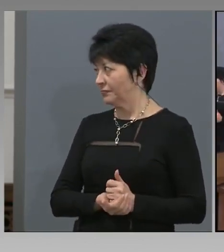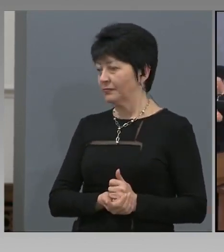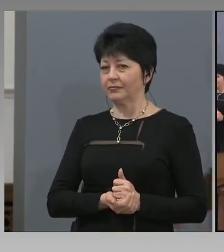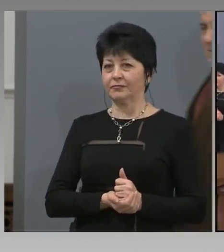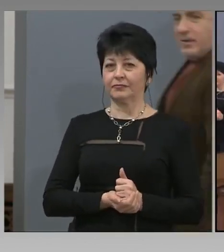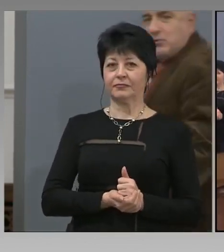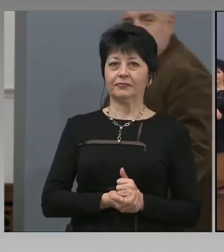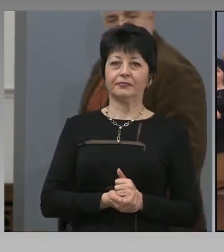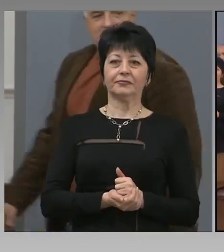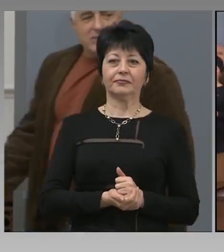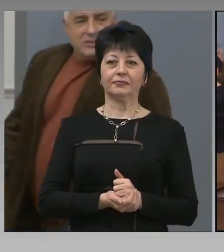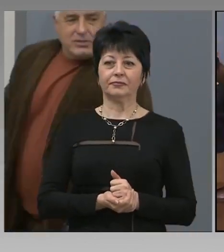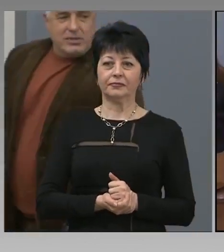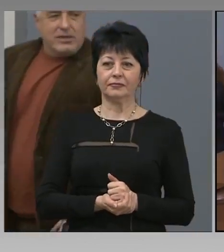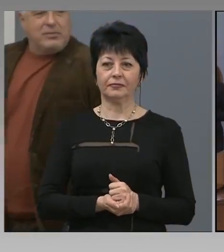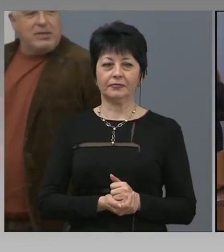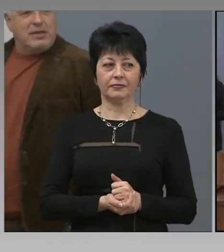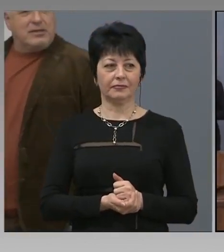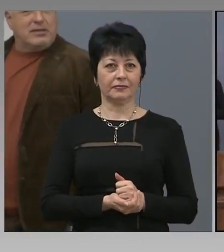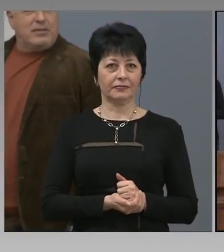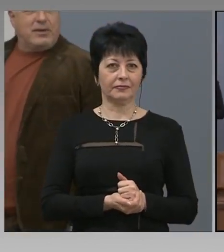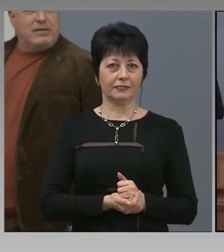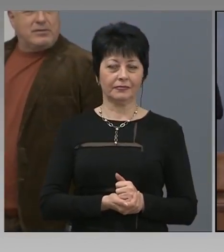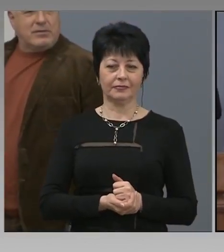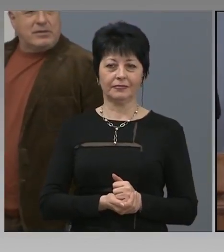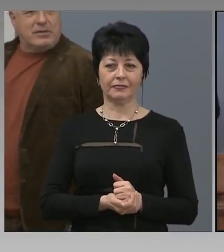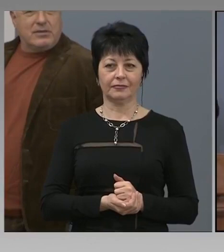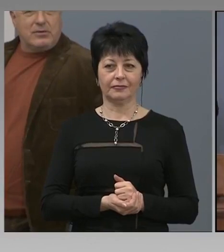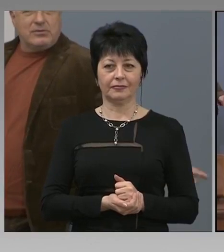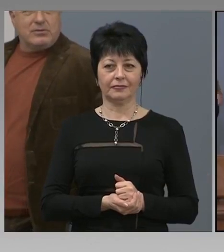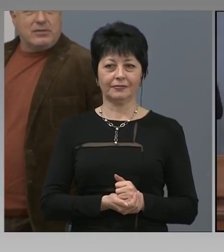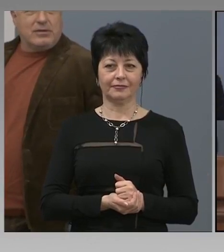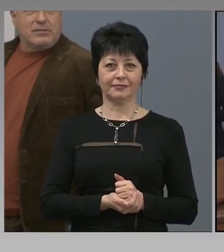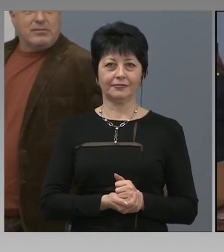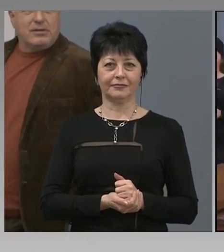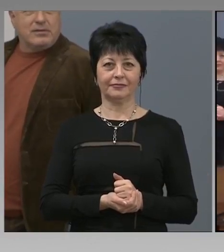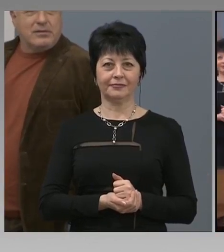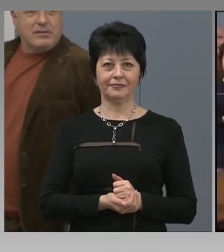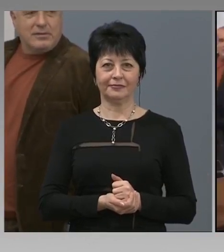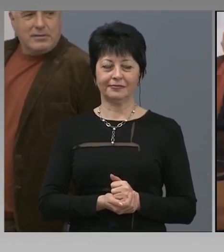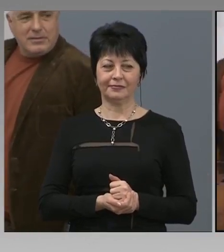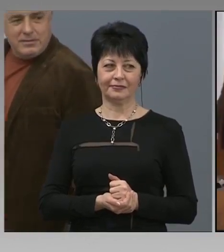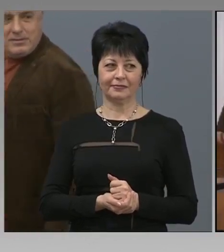ако не ми обръчвате. Товчицки, изпиша ли в кабинетът и направим тък да не ходят въпроси?